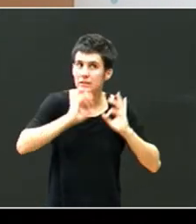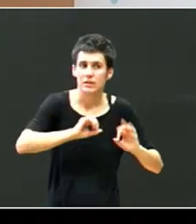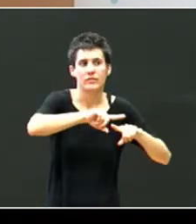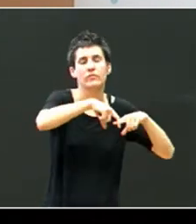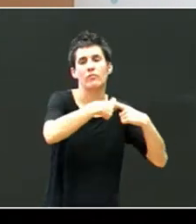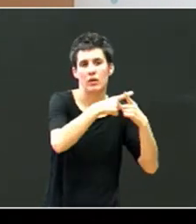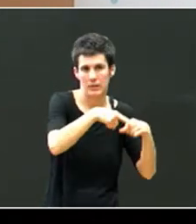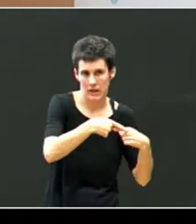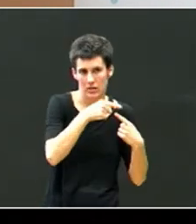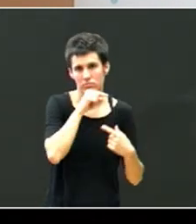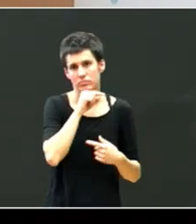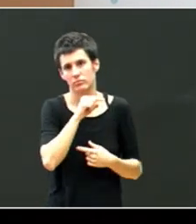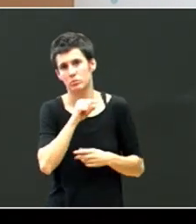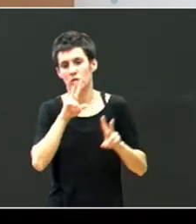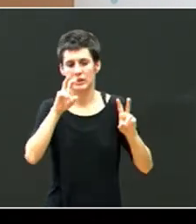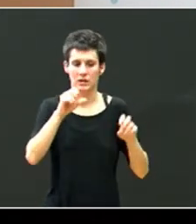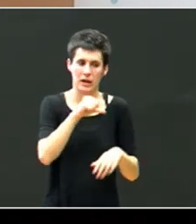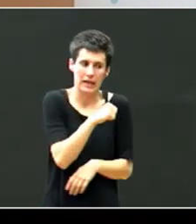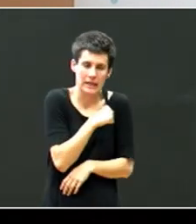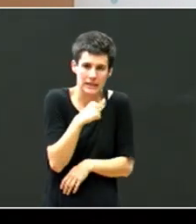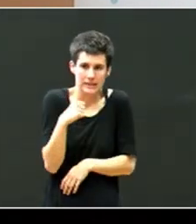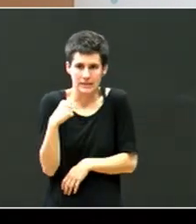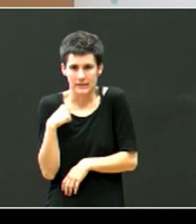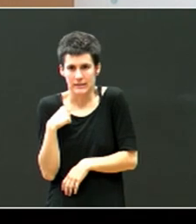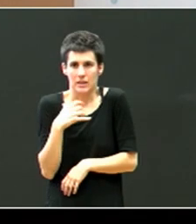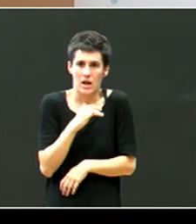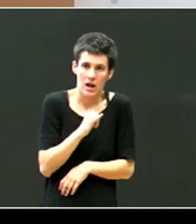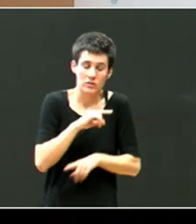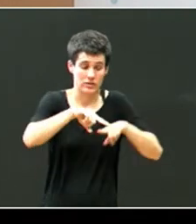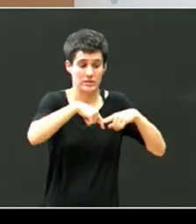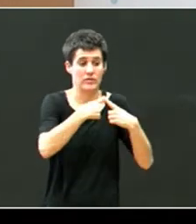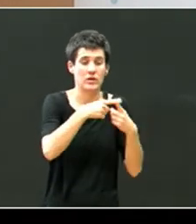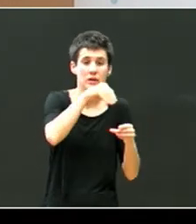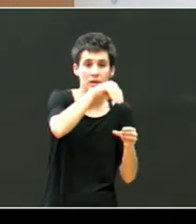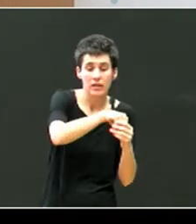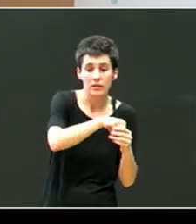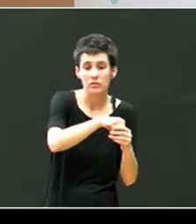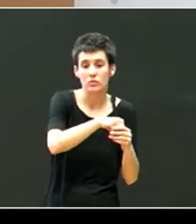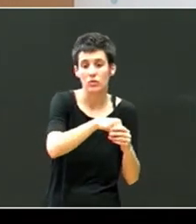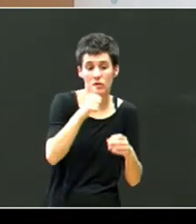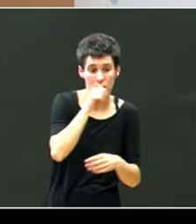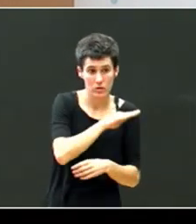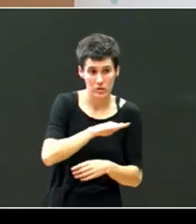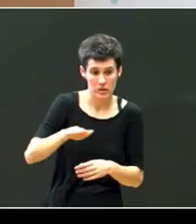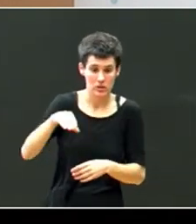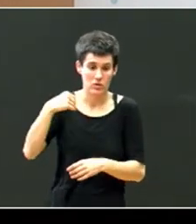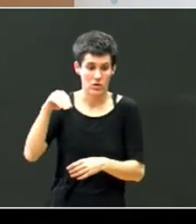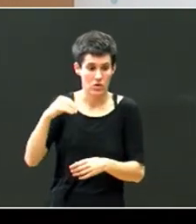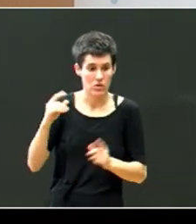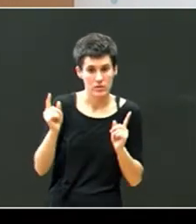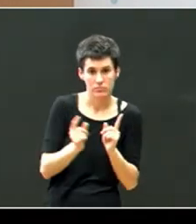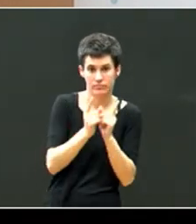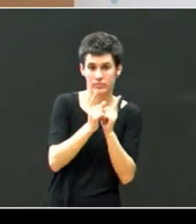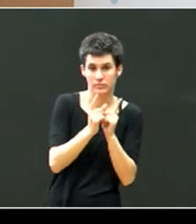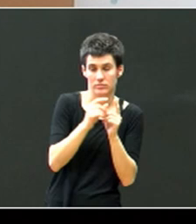Oso gauzak, intimoak egon da itxezke, eta familiari dagokio, ikaslearekin, aurrarekin, erabearekin, lantzia